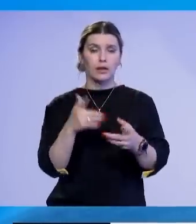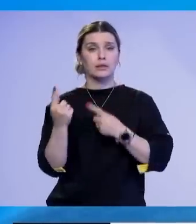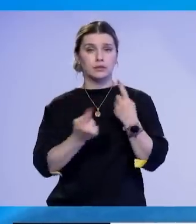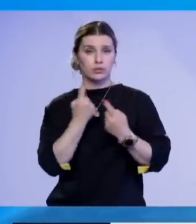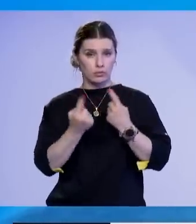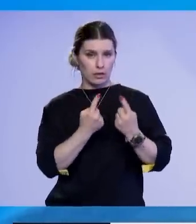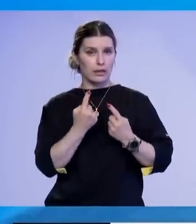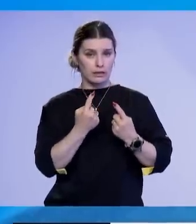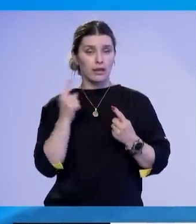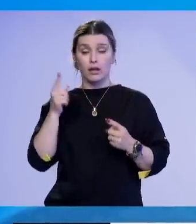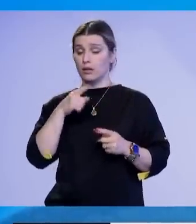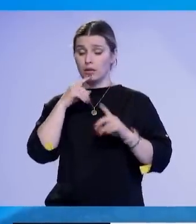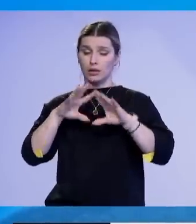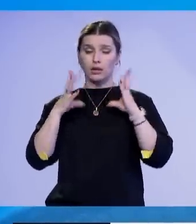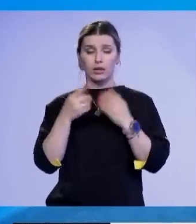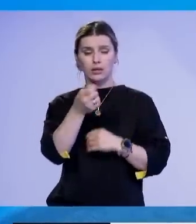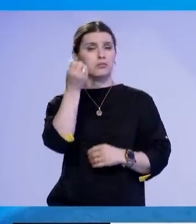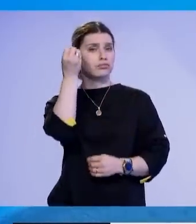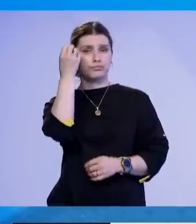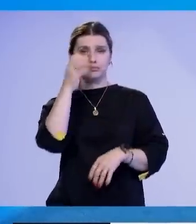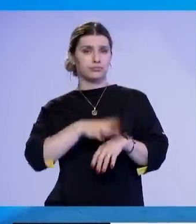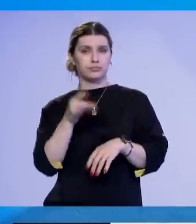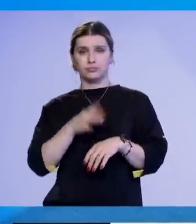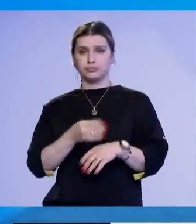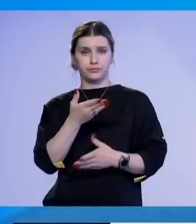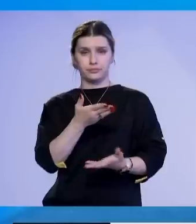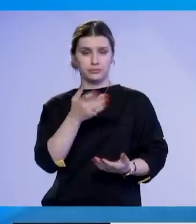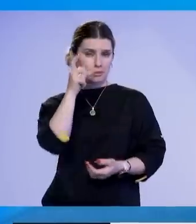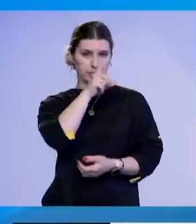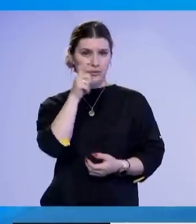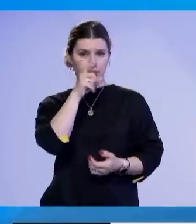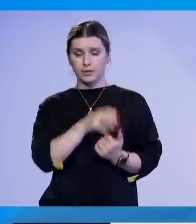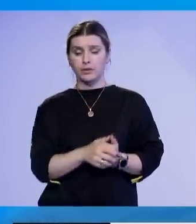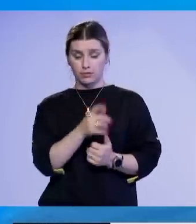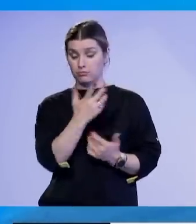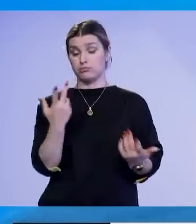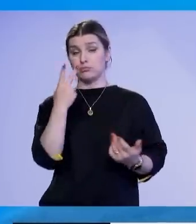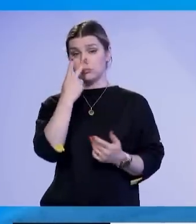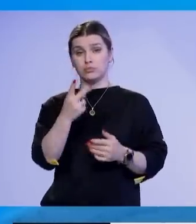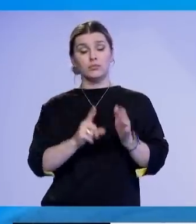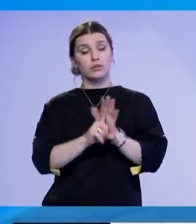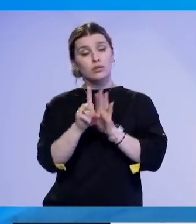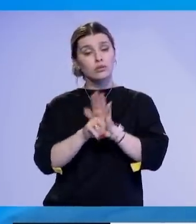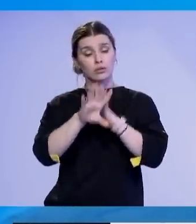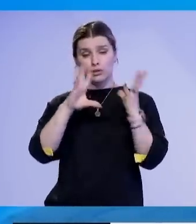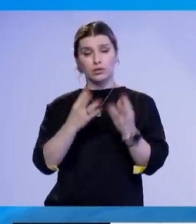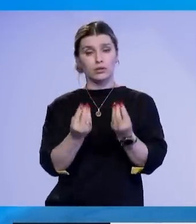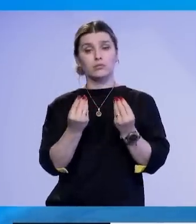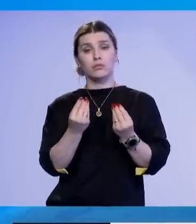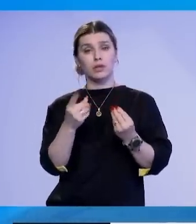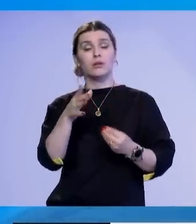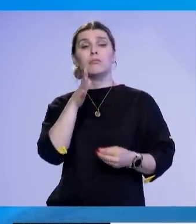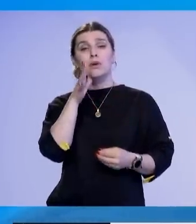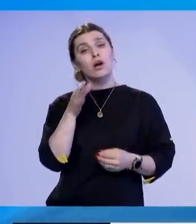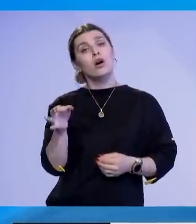Kosovë i ka quajtur në një buda lalëk të madhë, marë parasysh arritjet që a i vlerësoj të mdha në ohër